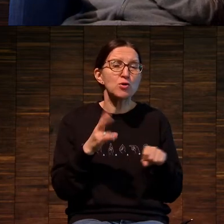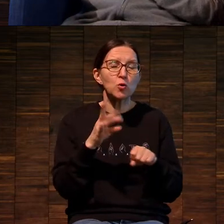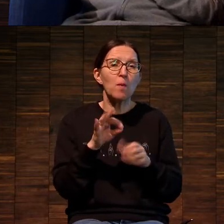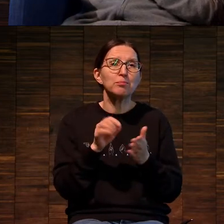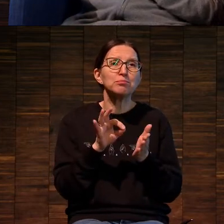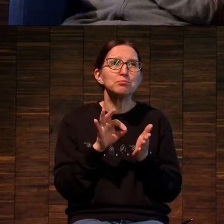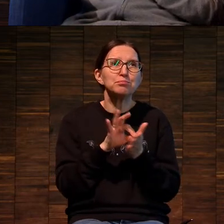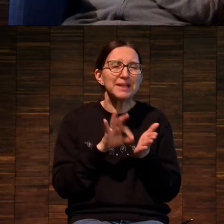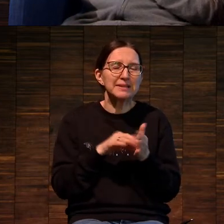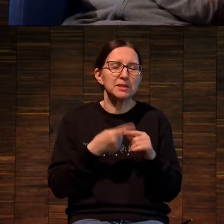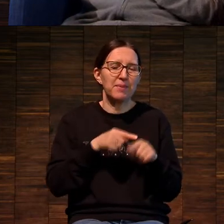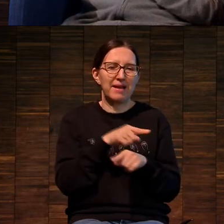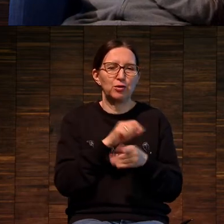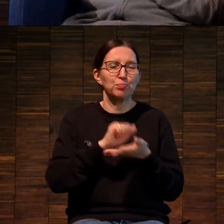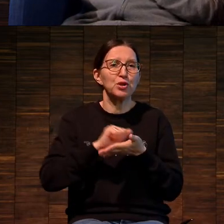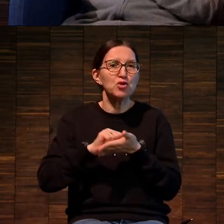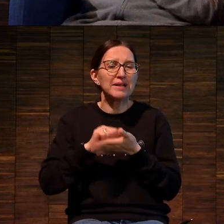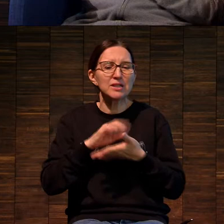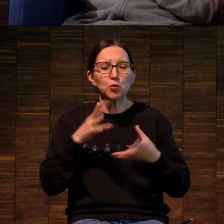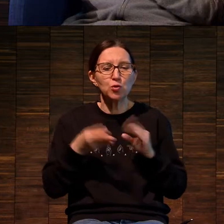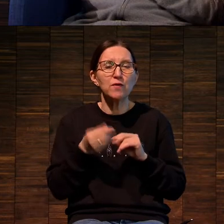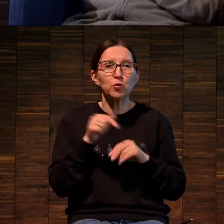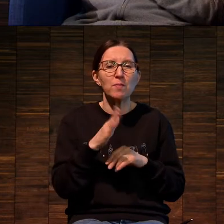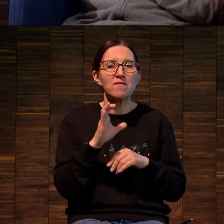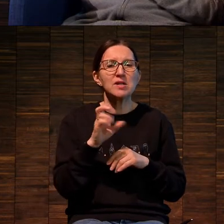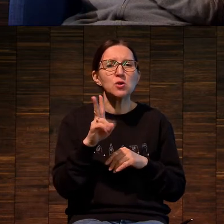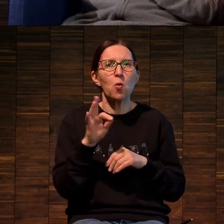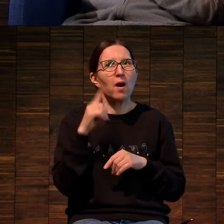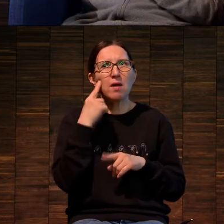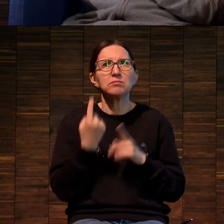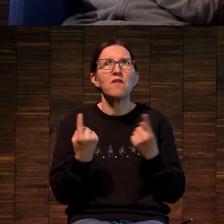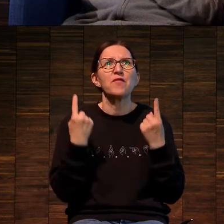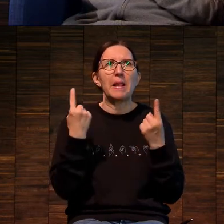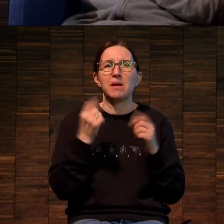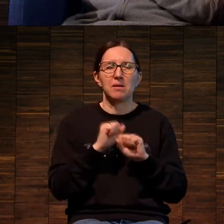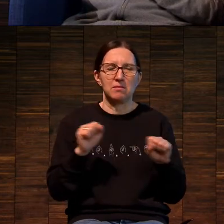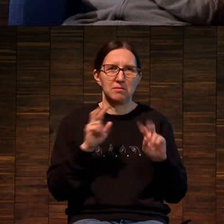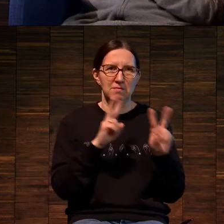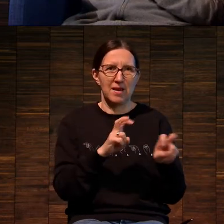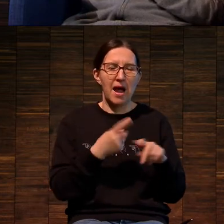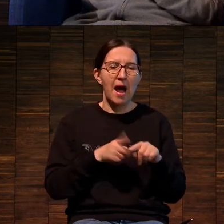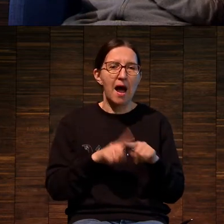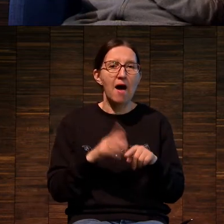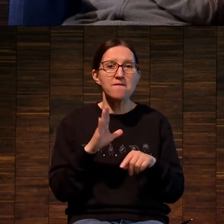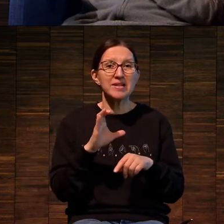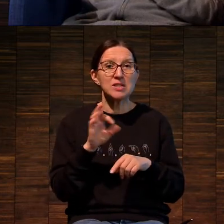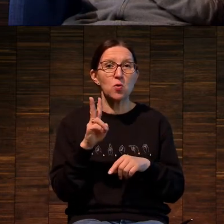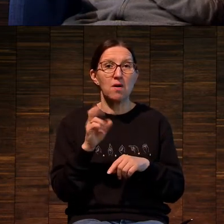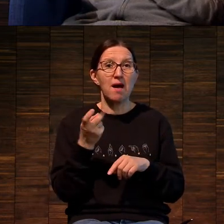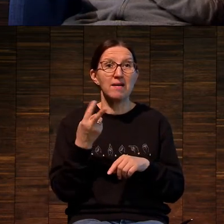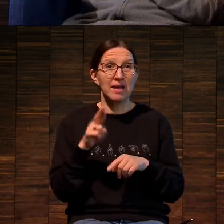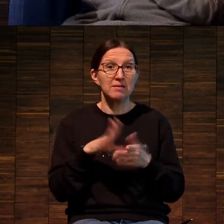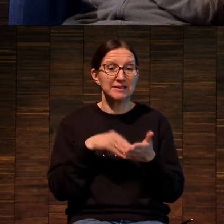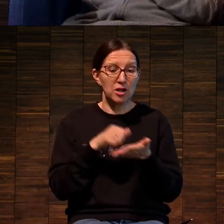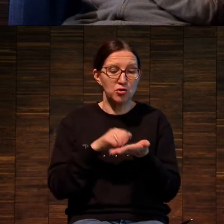высокой печати заключается в том, что высокая она не в смысле великая, а в том, что